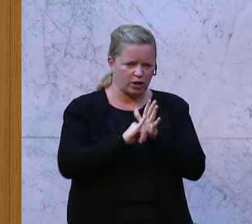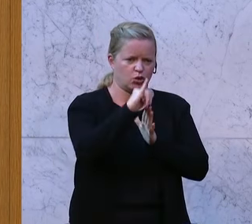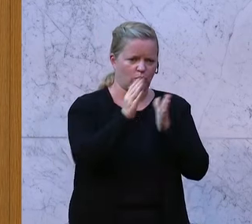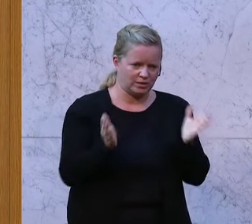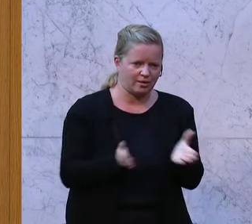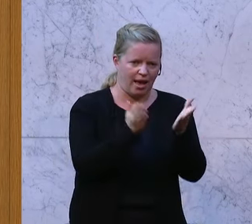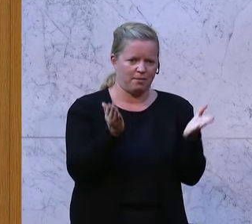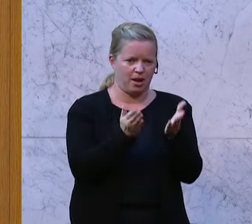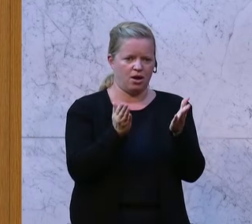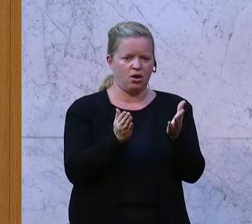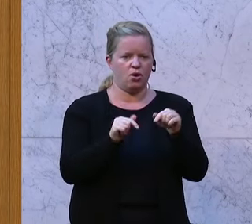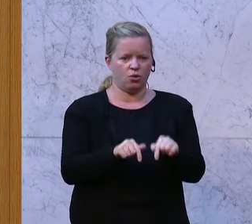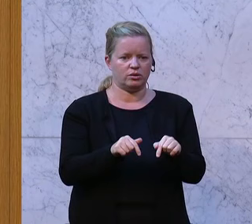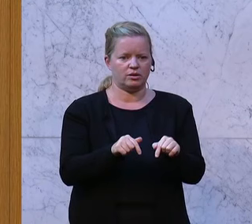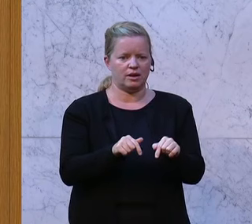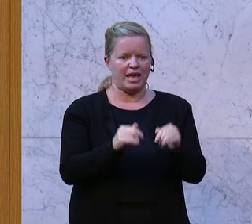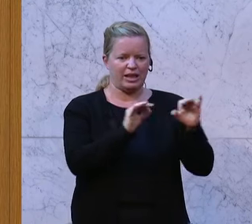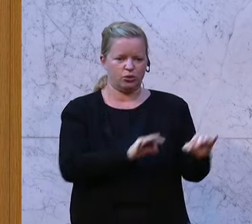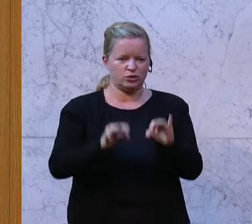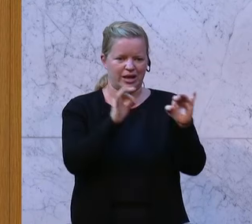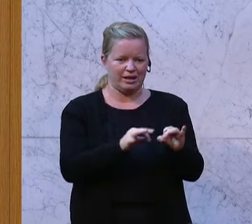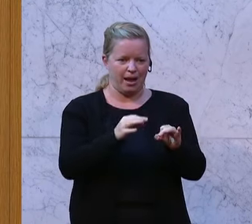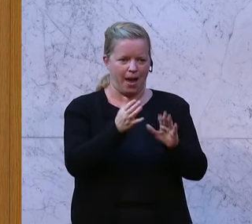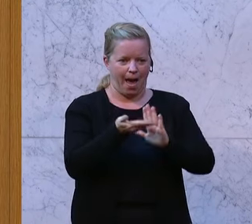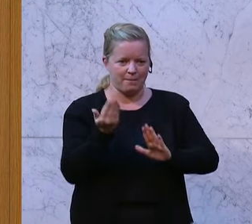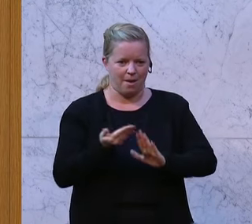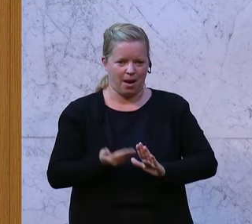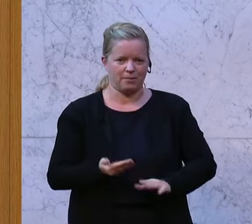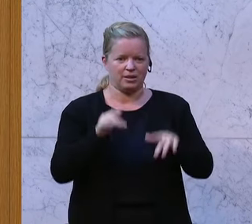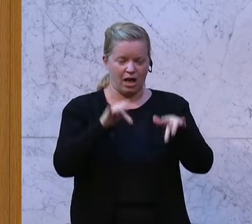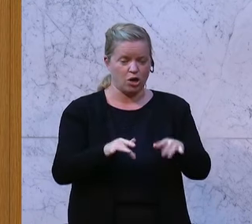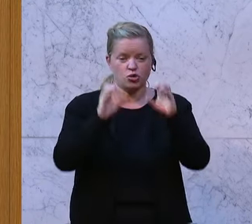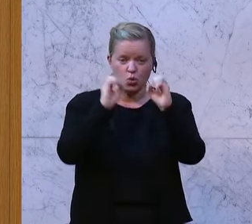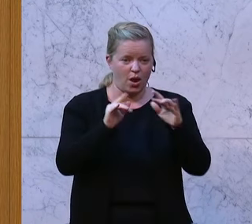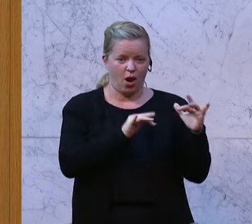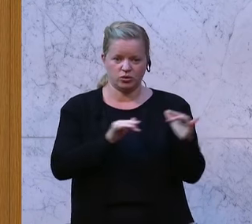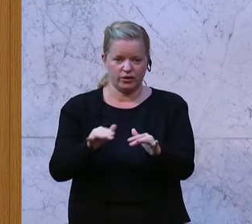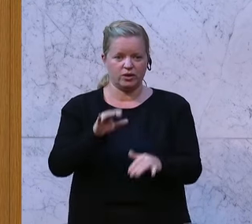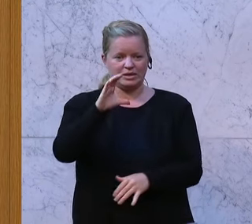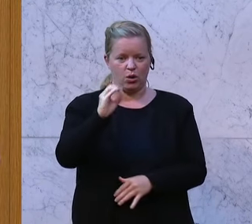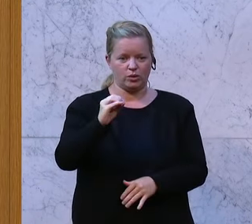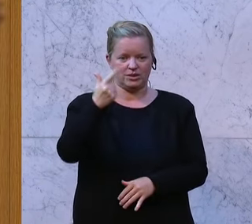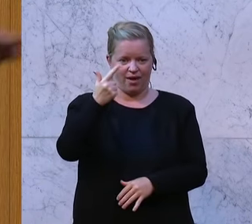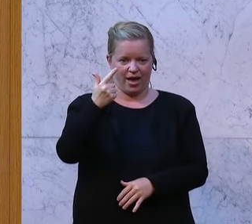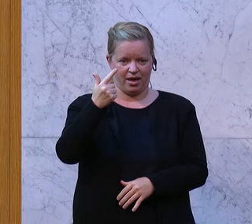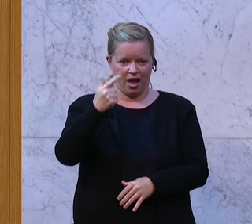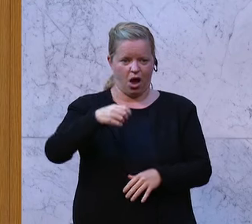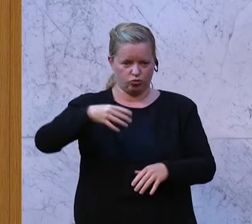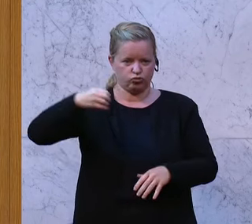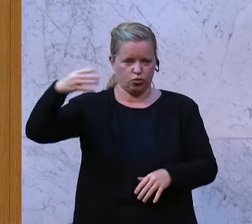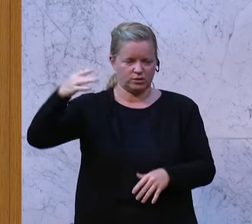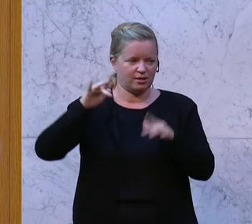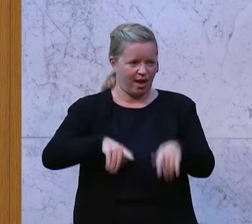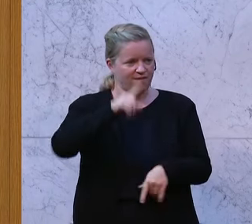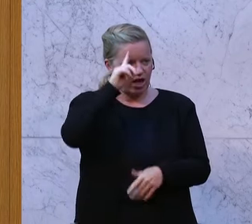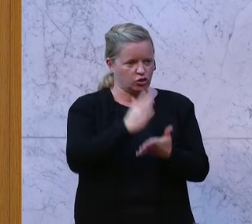Deindustrialisierung Europas und hat null, gar keine Auswirkung auf den weltweiten CO2-Ausstoß. Mir ist schon klar, dass den grünen